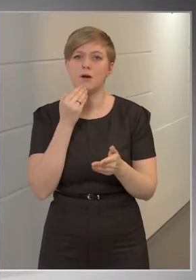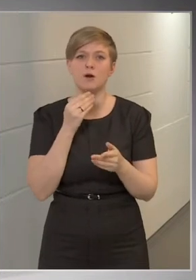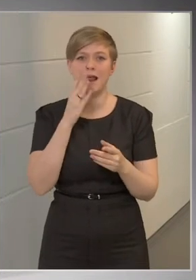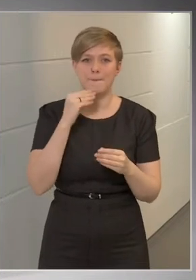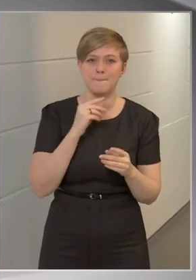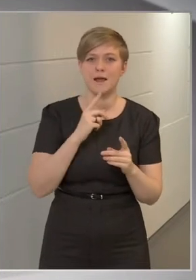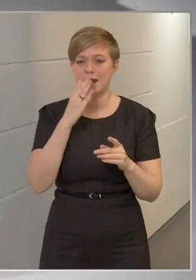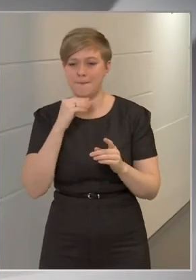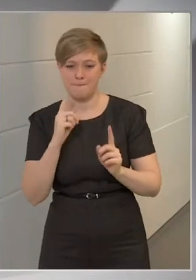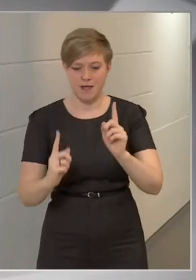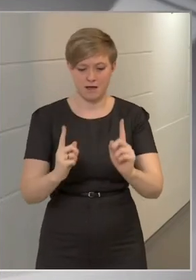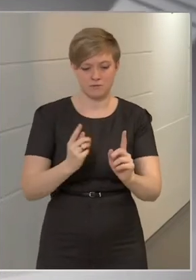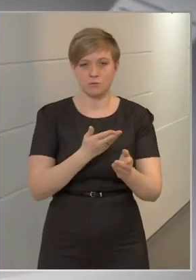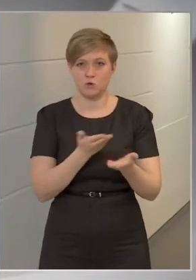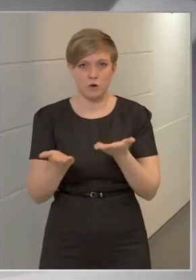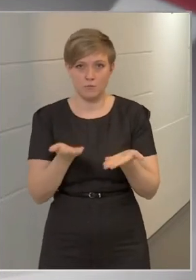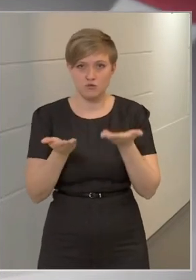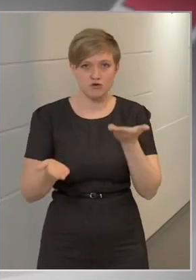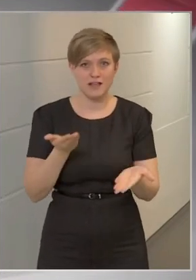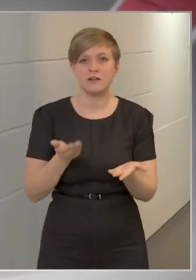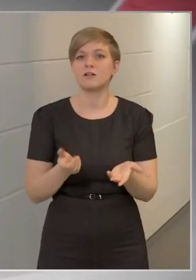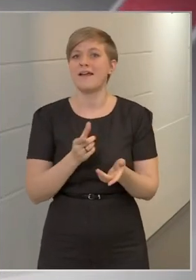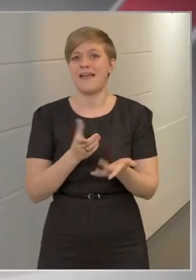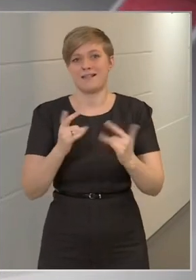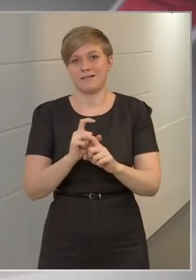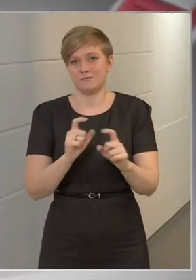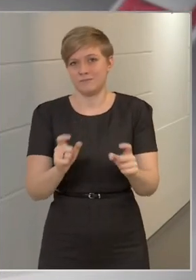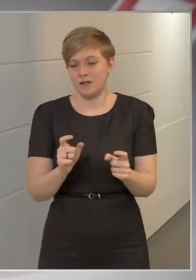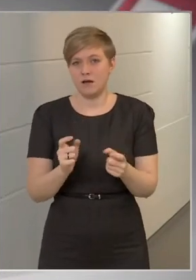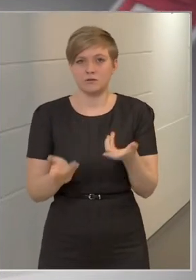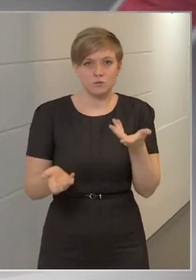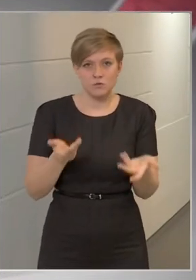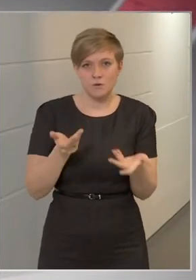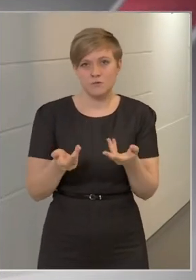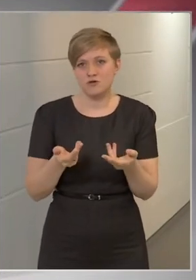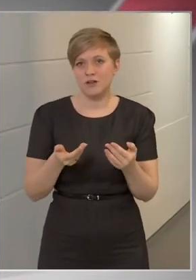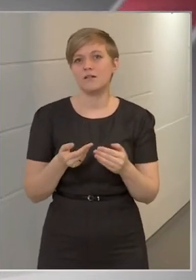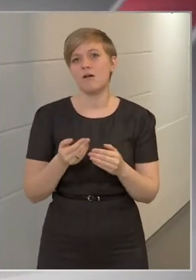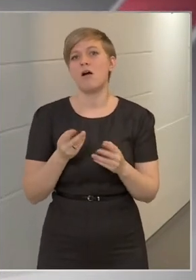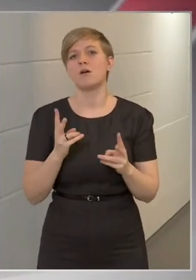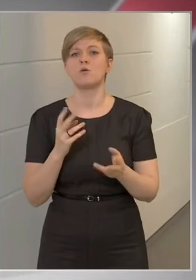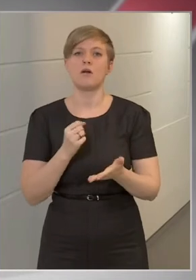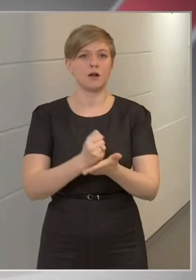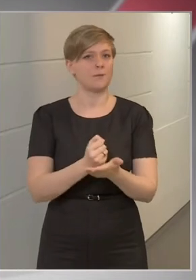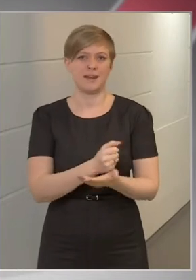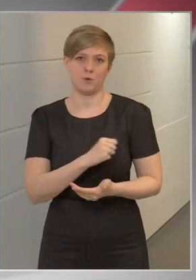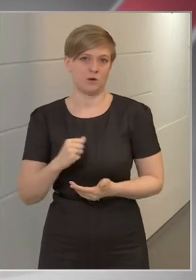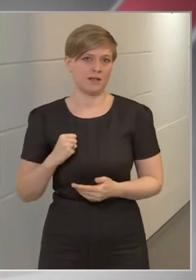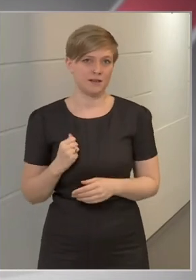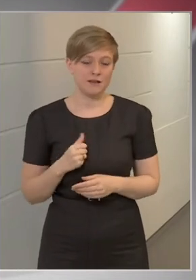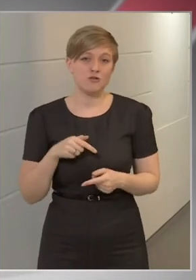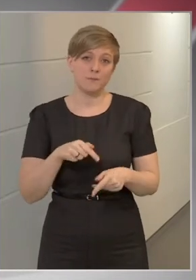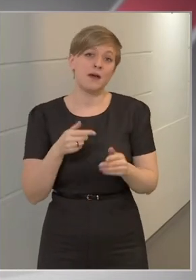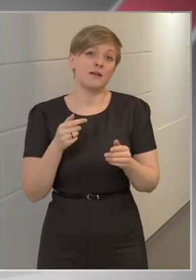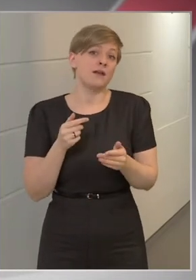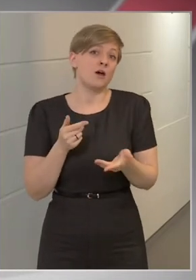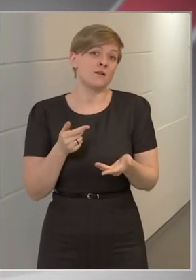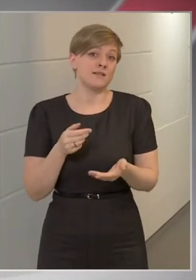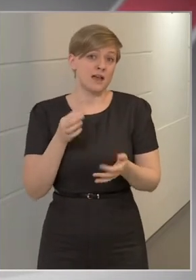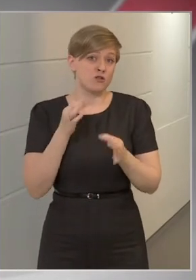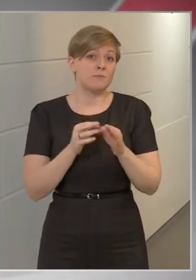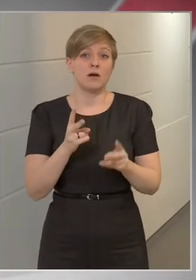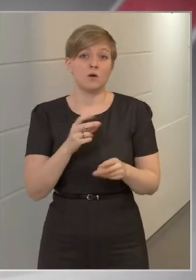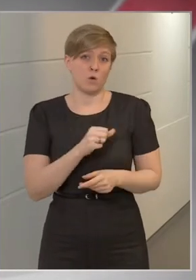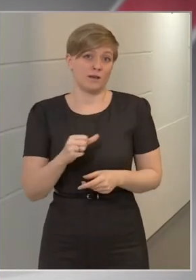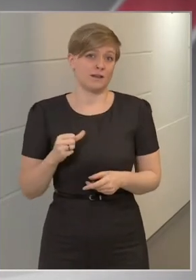és ember között különbséget tenni, csak helyzetből adódó, tehát a különbségtétel akkor alkotmányos, hogyha nem önkényes. Ebben az ismét az akkor nem önkényes,